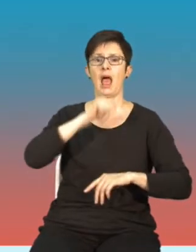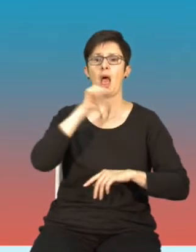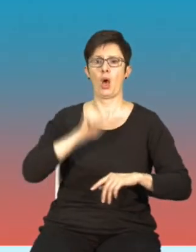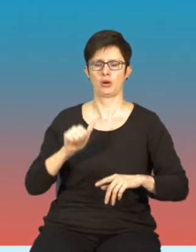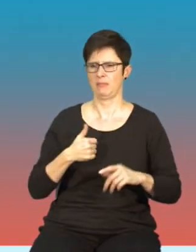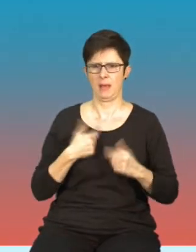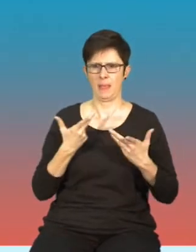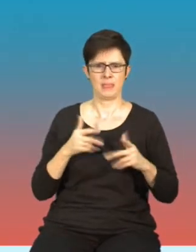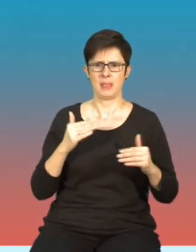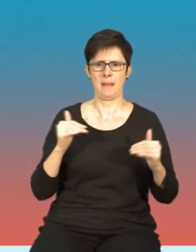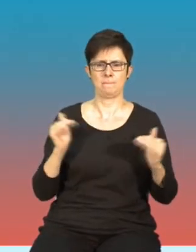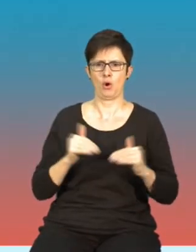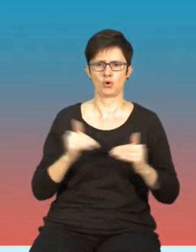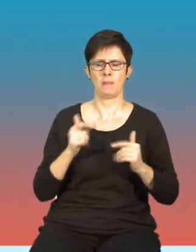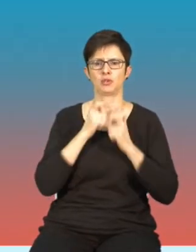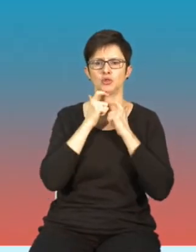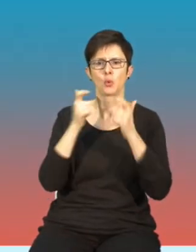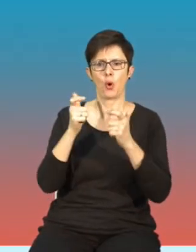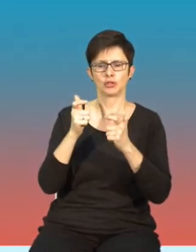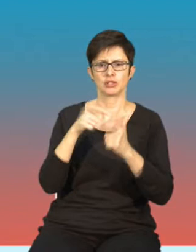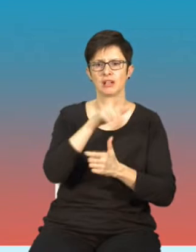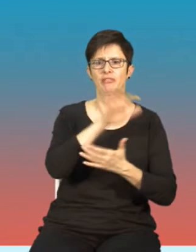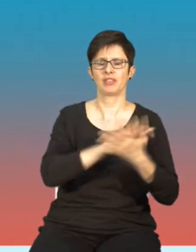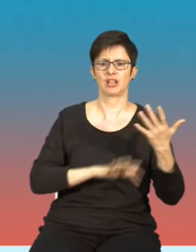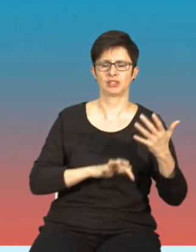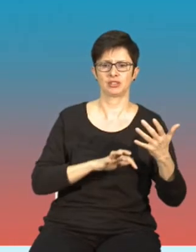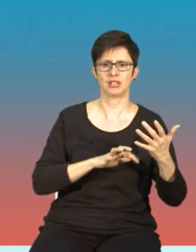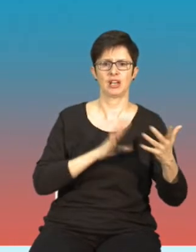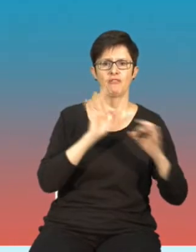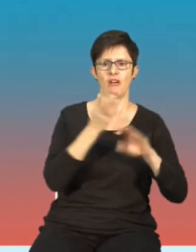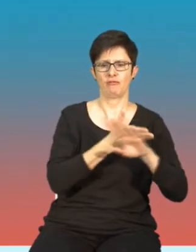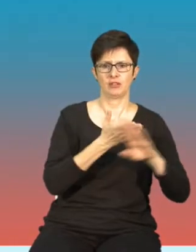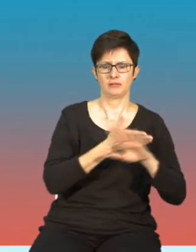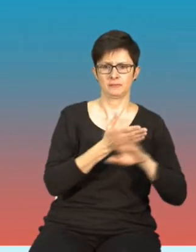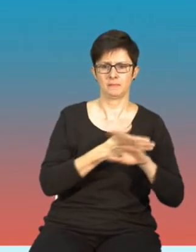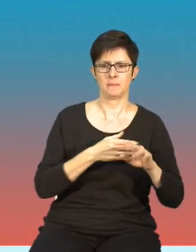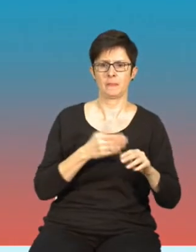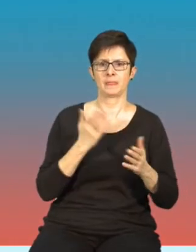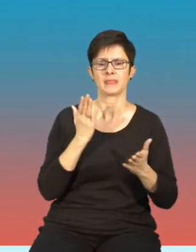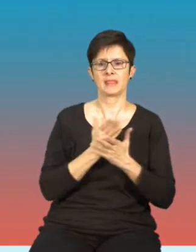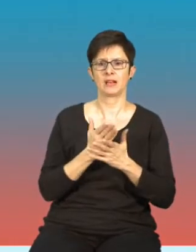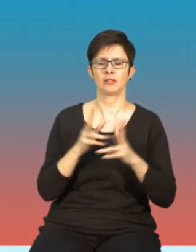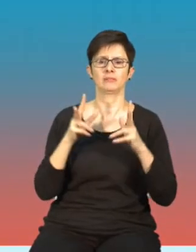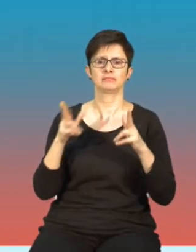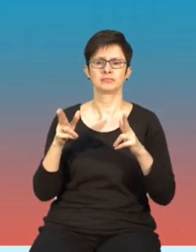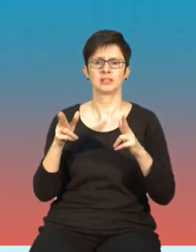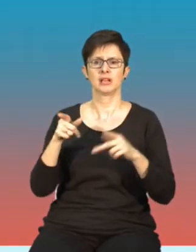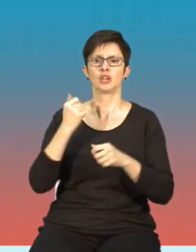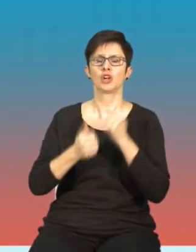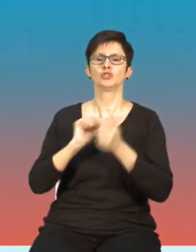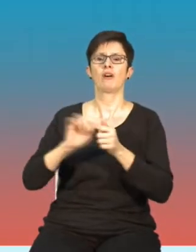obecnej możliwości zgłaszania treści dezinformujących z wyłączeniem okresów wyborczych, kiedy to platformy od